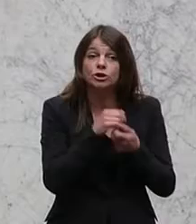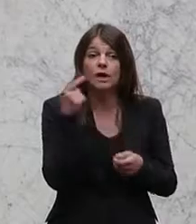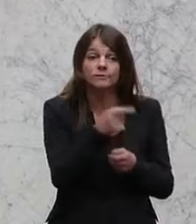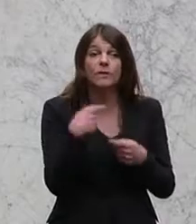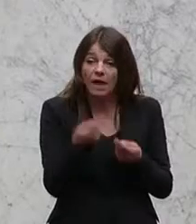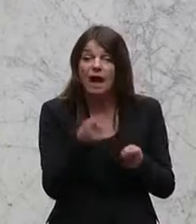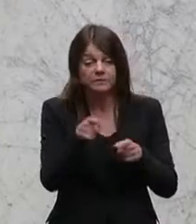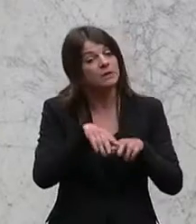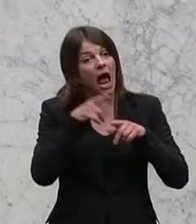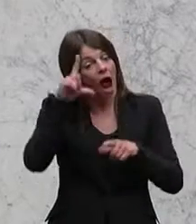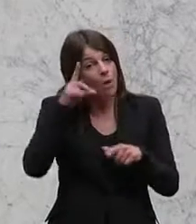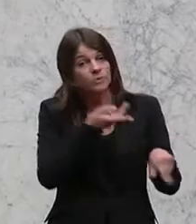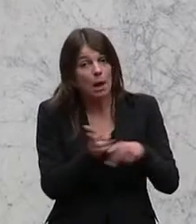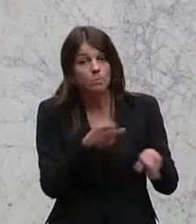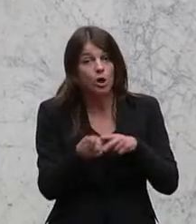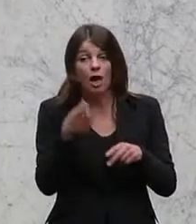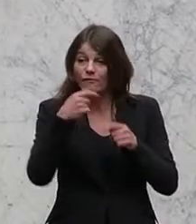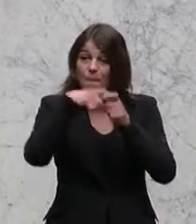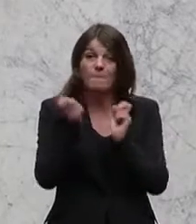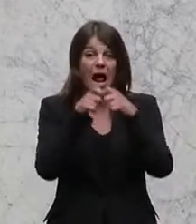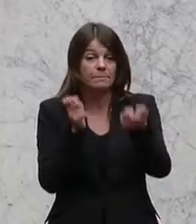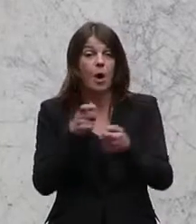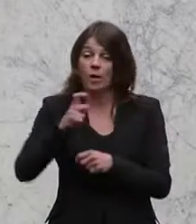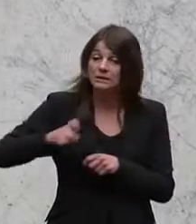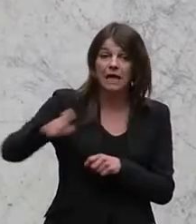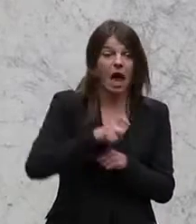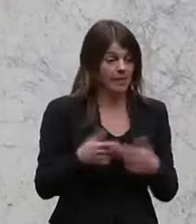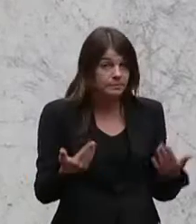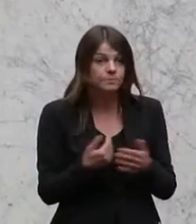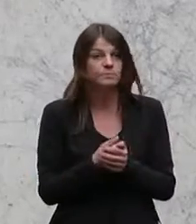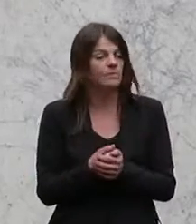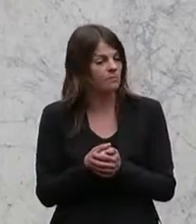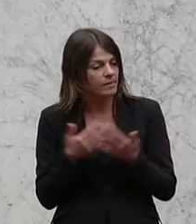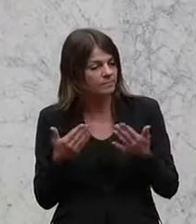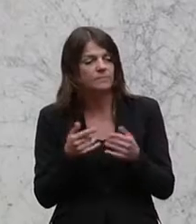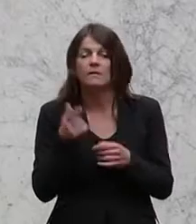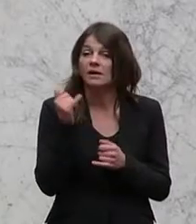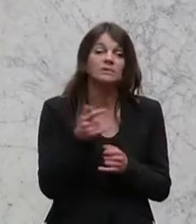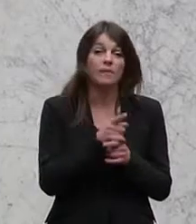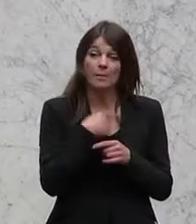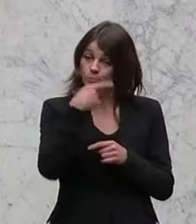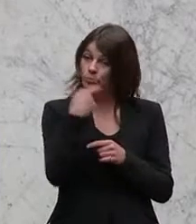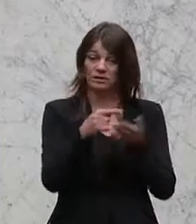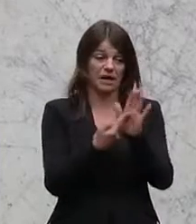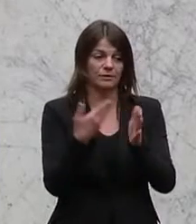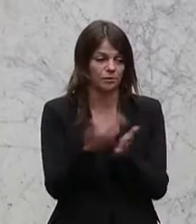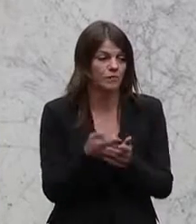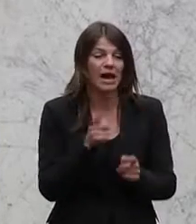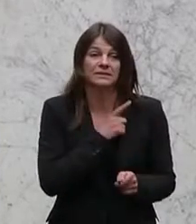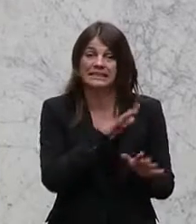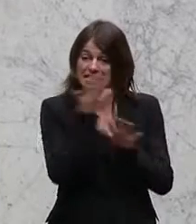Generalimportur ist von dieser Palmöl-Sane, das ist nämlich die Gmuntner-Milch. Ich muss Ihnen nennen, namentlich, weil es seit zehn Jahren machen, das